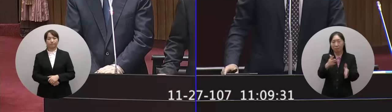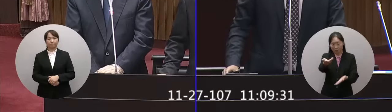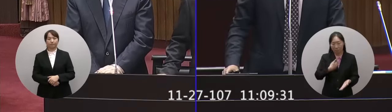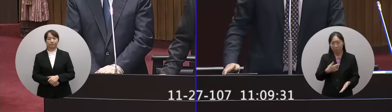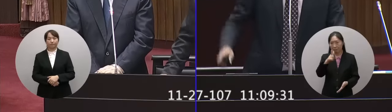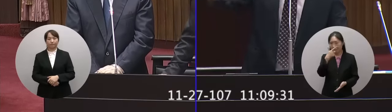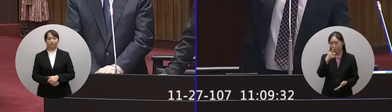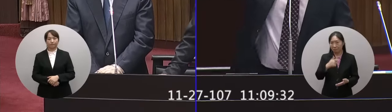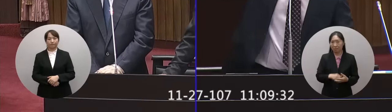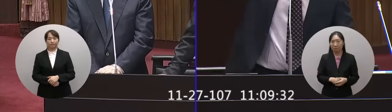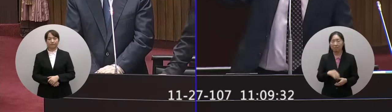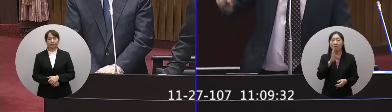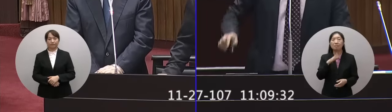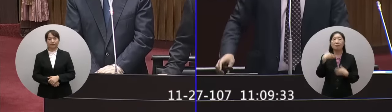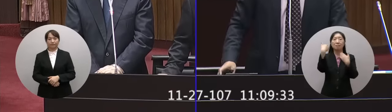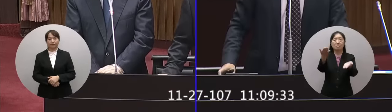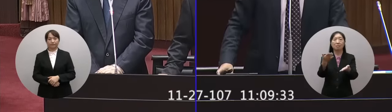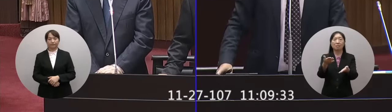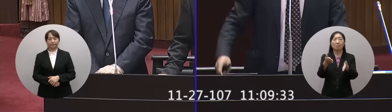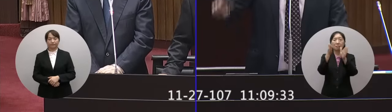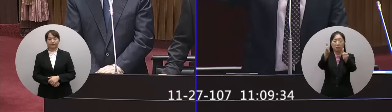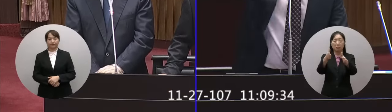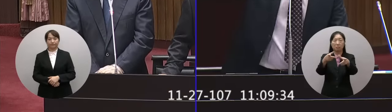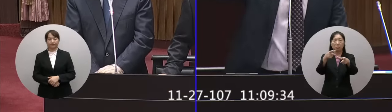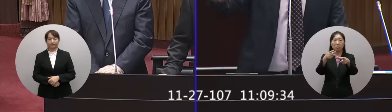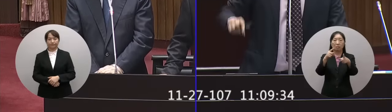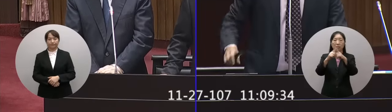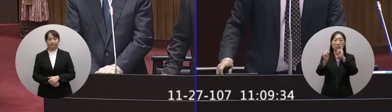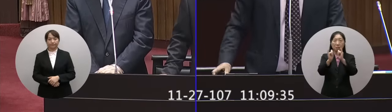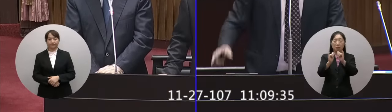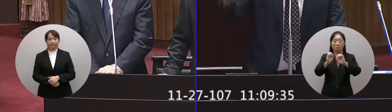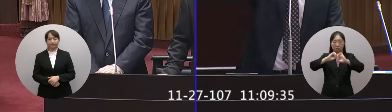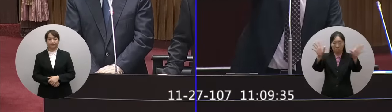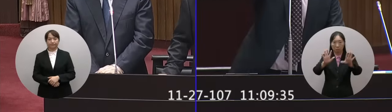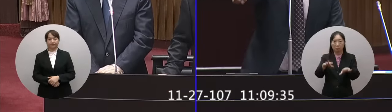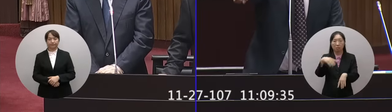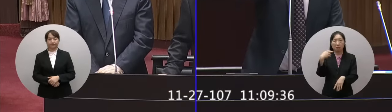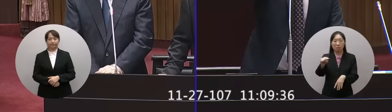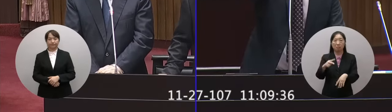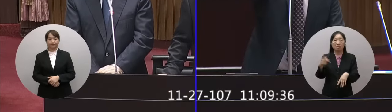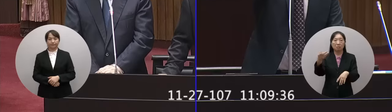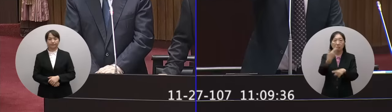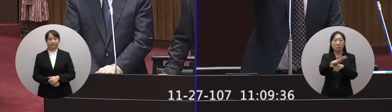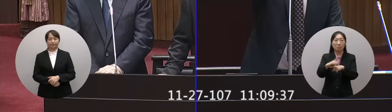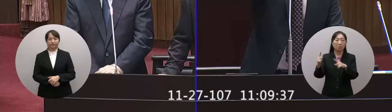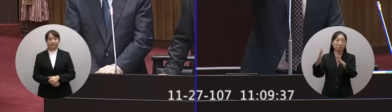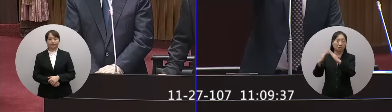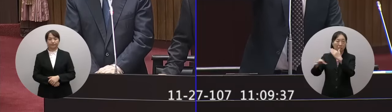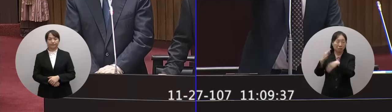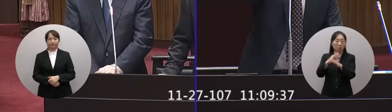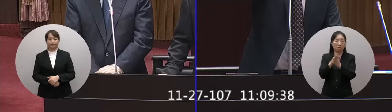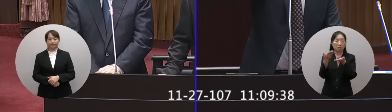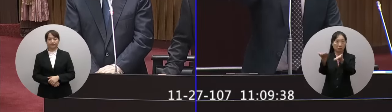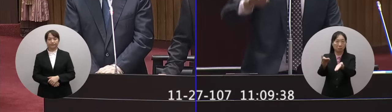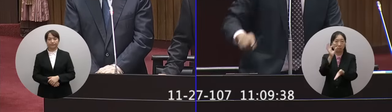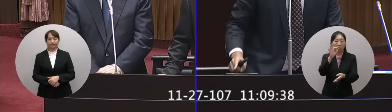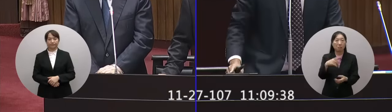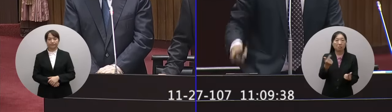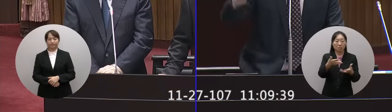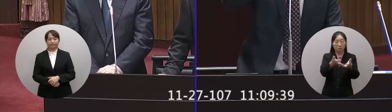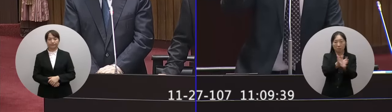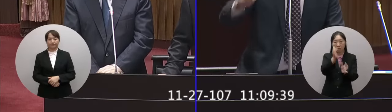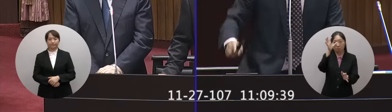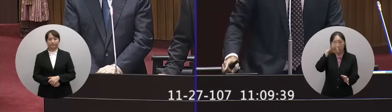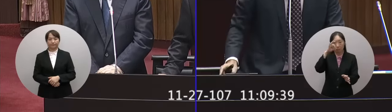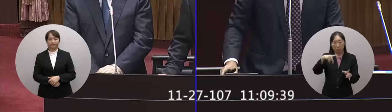供給我跟社會大眾公布跟家屬公布包括剛剛部長承認他看到的那張離譜的照片